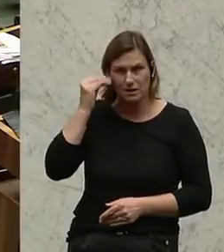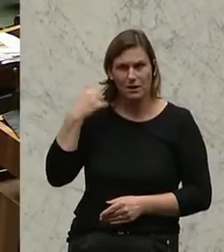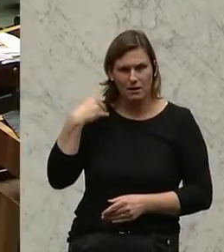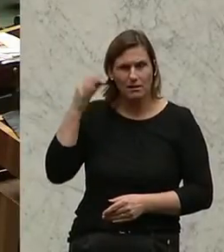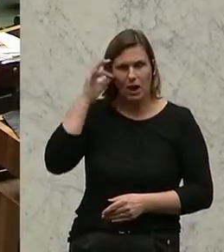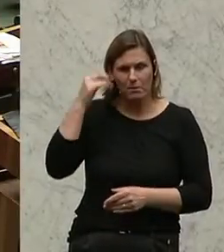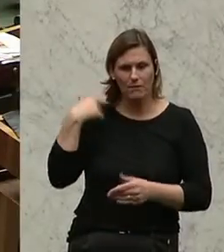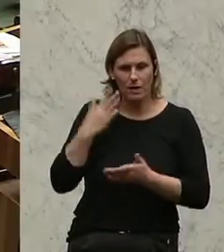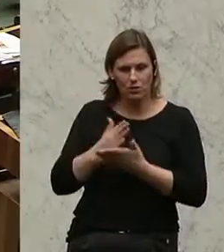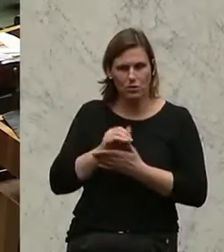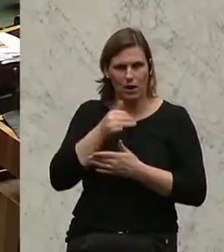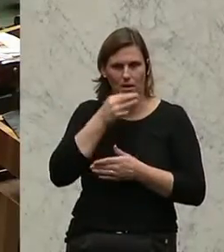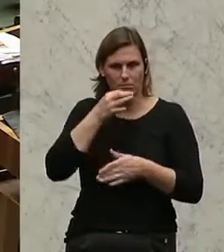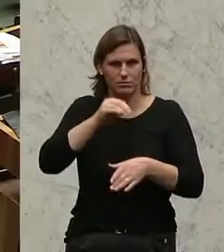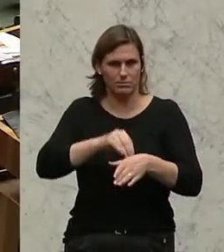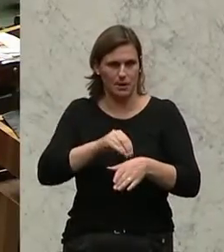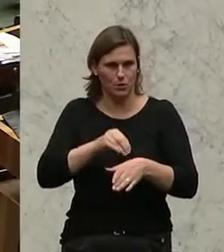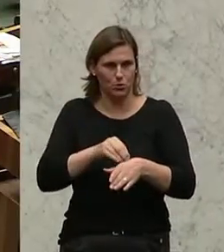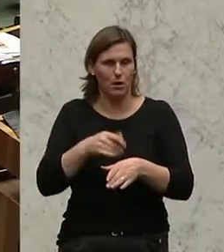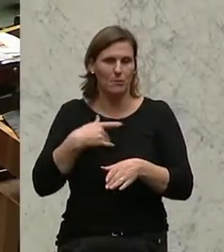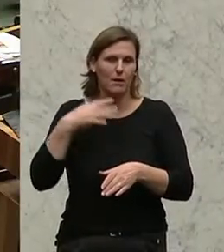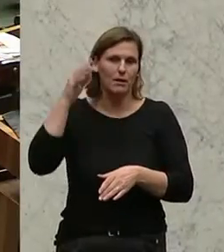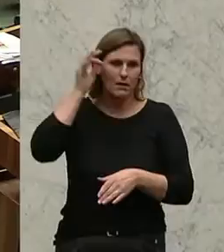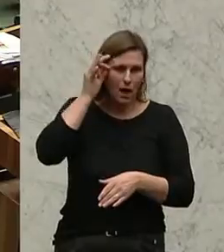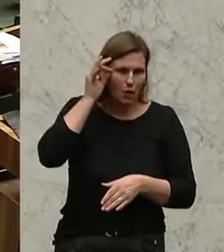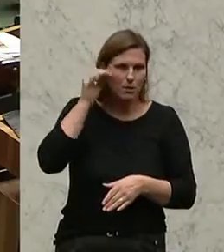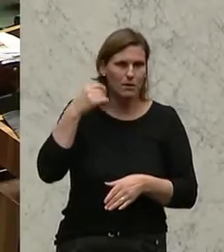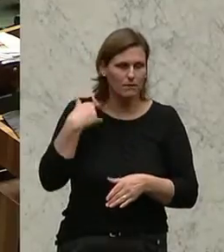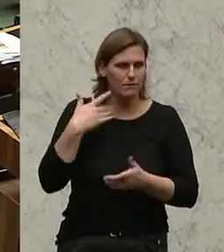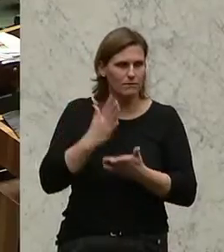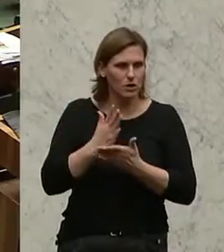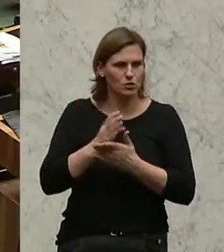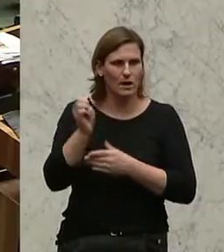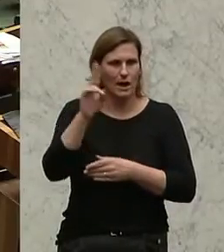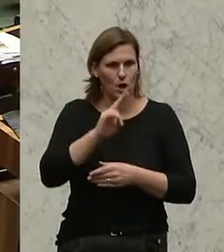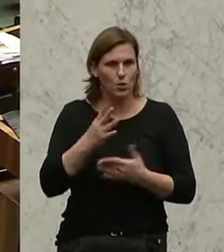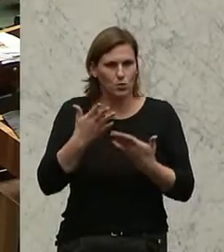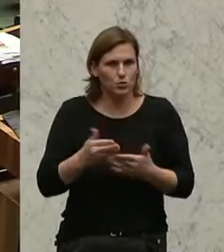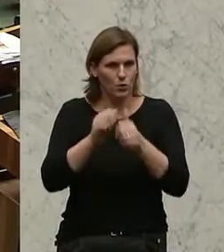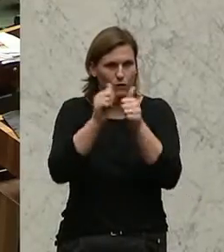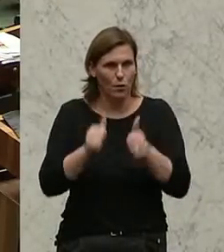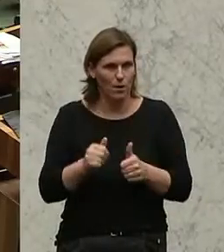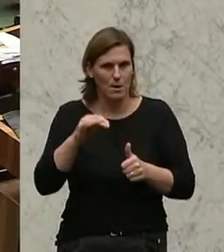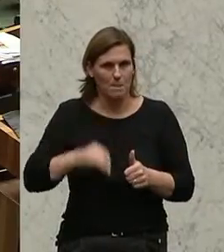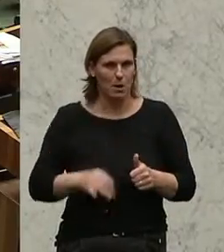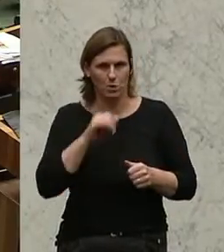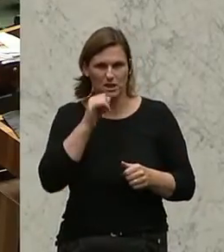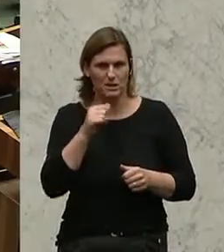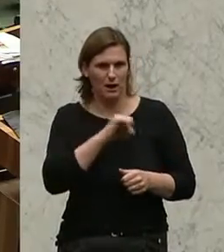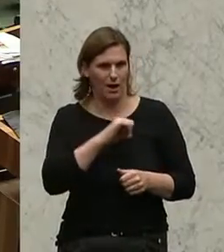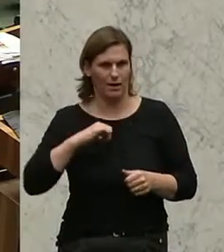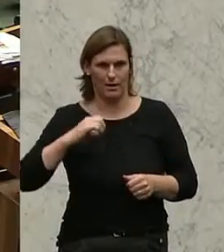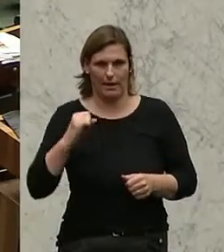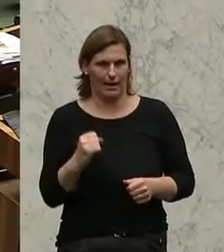schon eine Wortmeldung abgegeben. Aber ich glaube, diese EU in dieser Form braucht kein eigenes Heer. Herzlichen Dank.